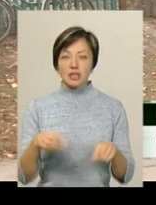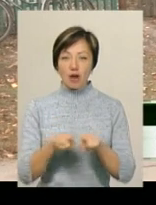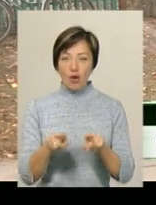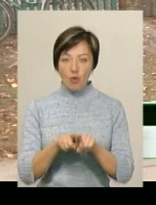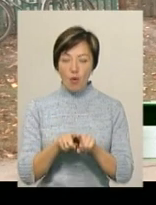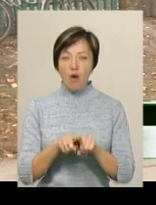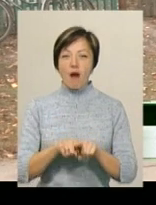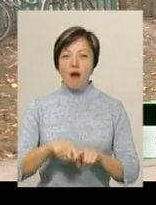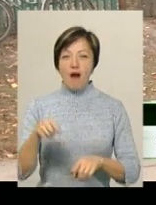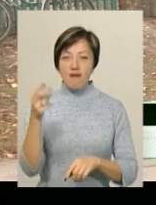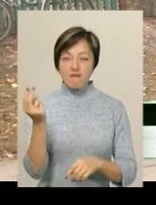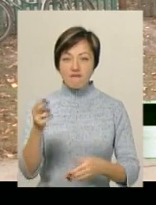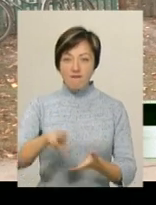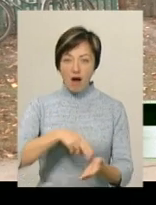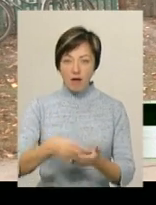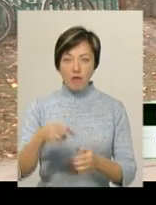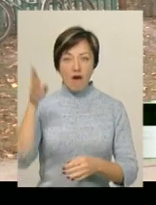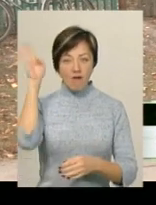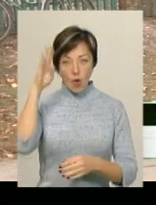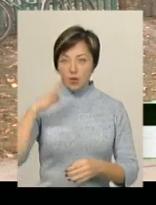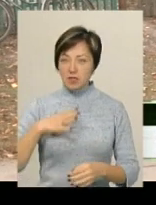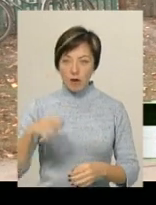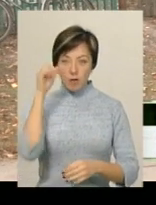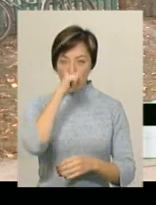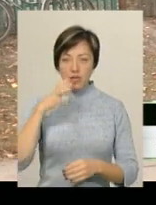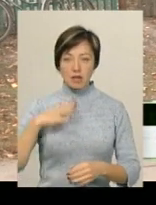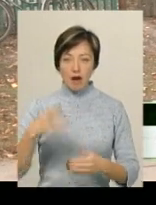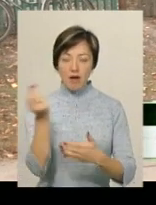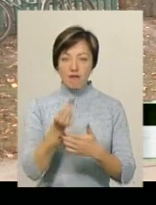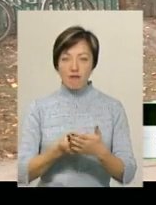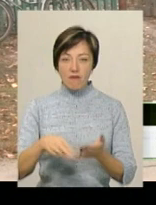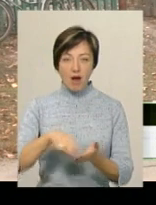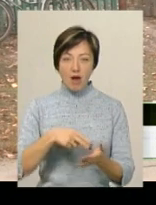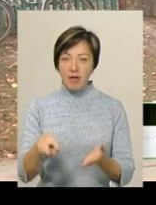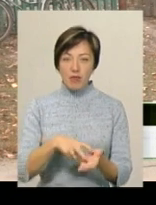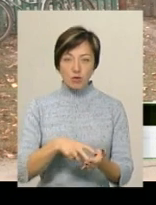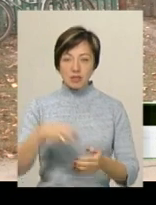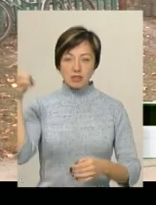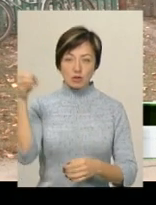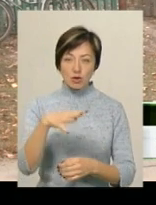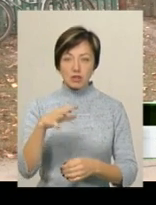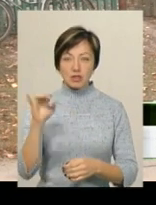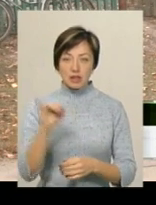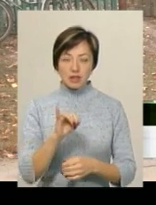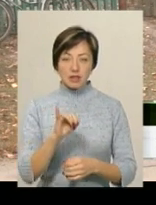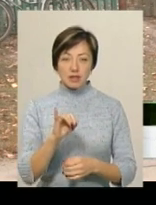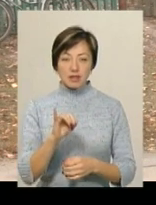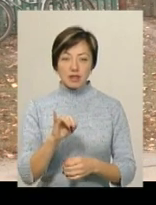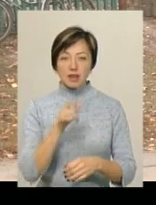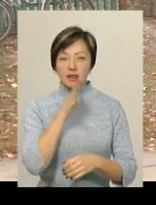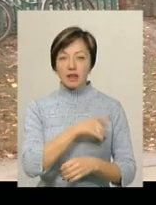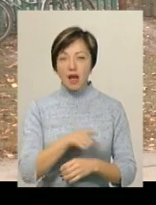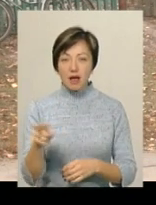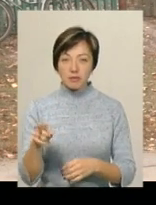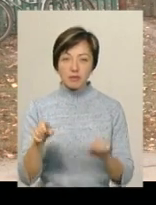фасадний акрил. Це водостійка, це морозостійка фарба. Вона не боїться світла. Терміни